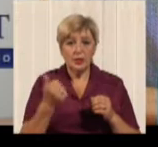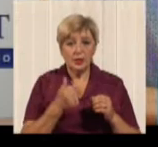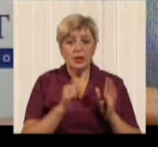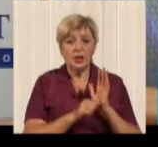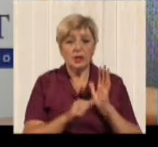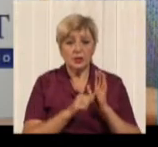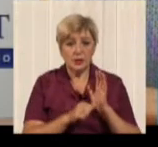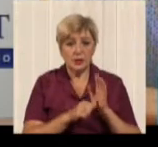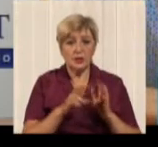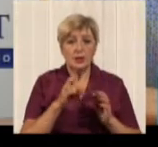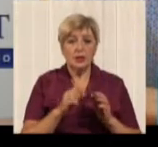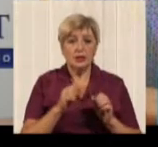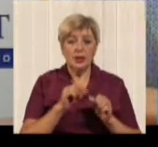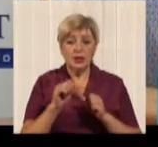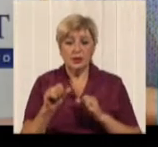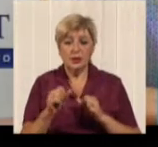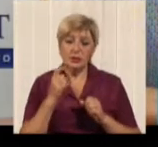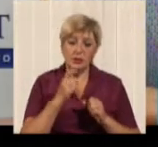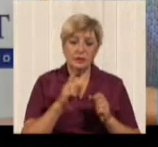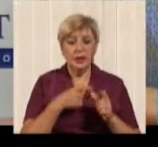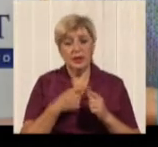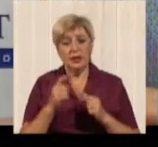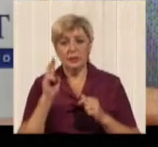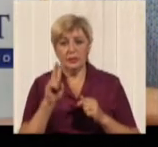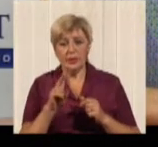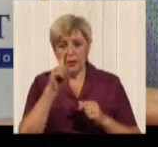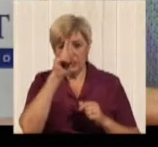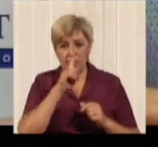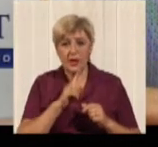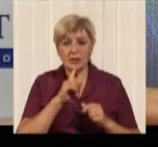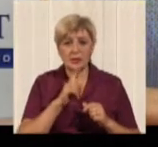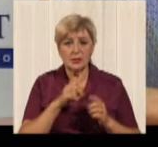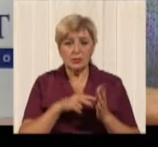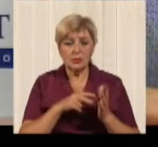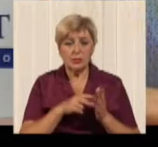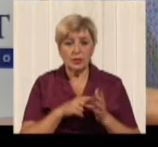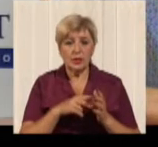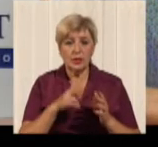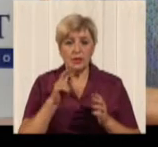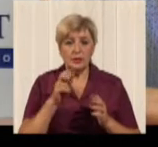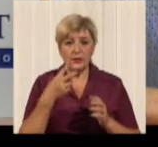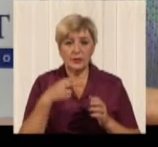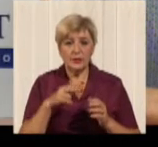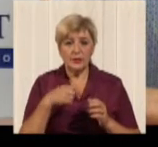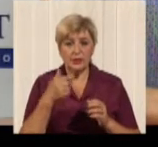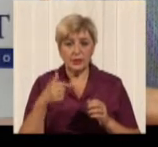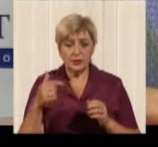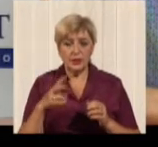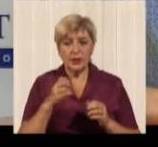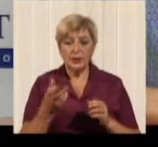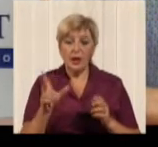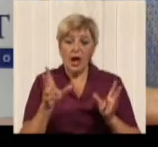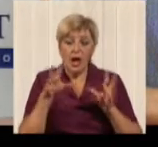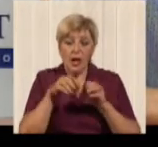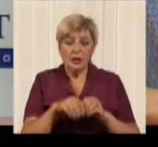гривень, на один вид транспорта трамвайовий, троллейбус місячний проїздной билет стоить 220 гривень, на два вида